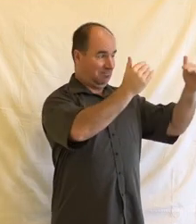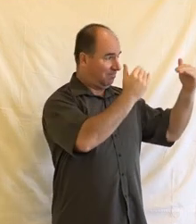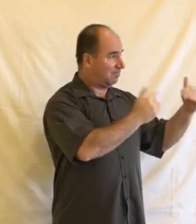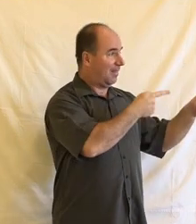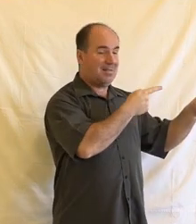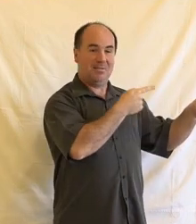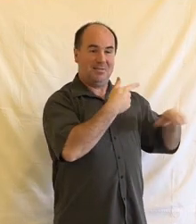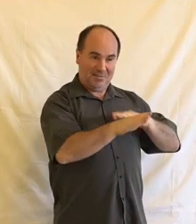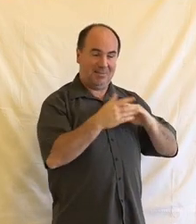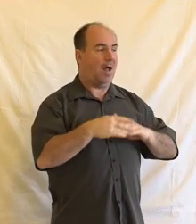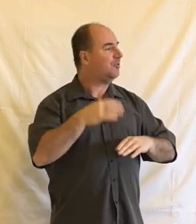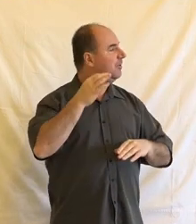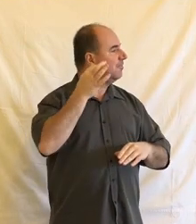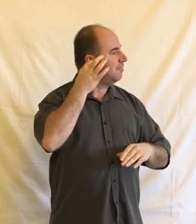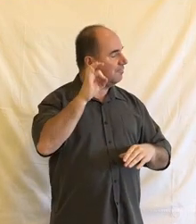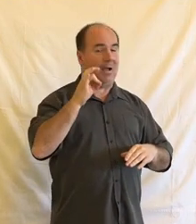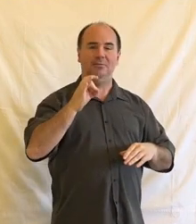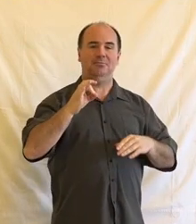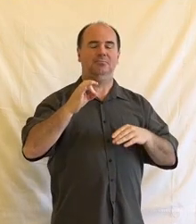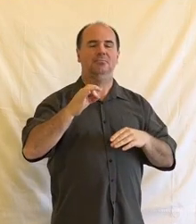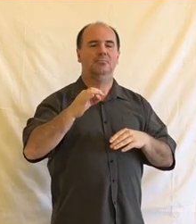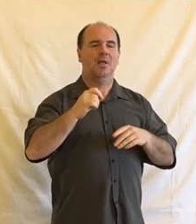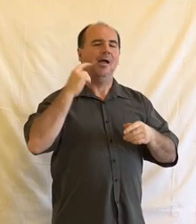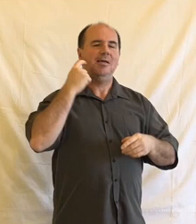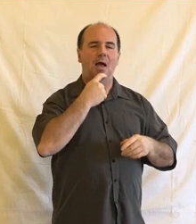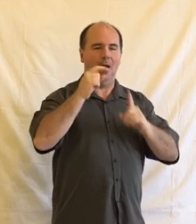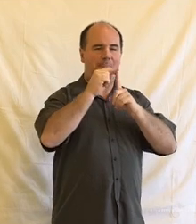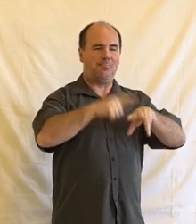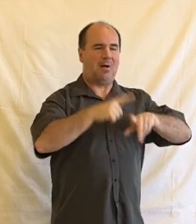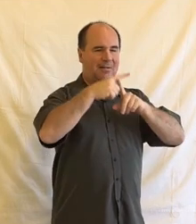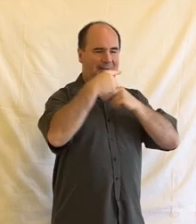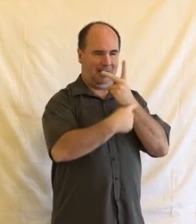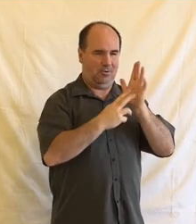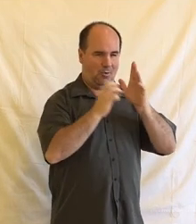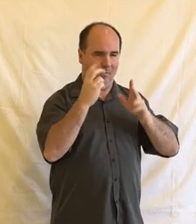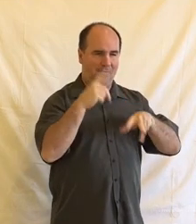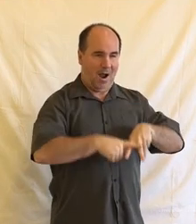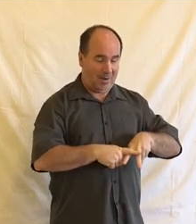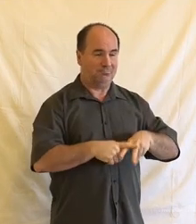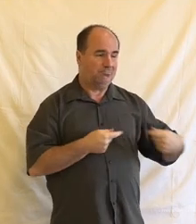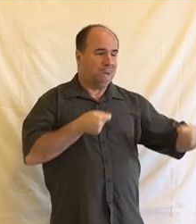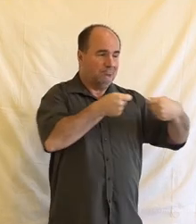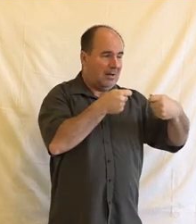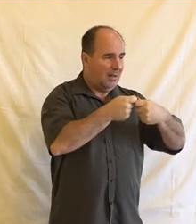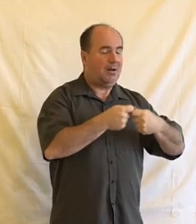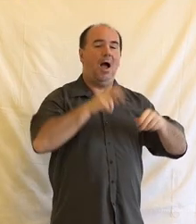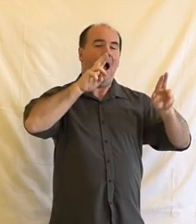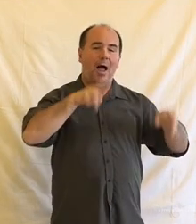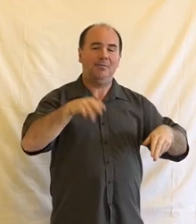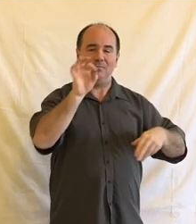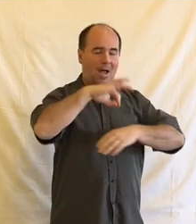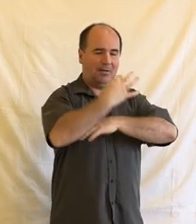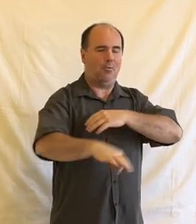řečnice, Jana Patinová, přichází z Praxe, je partnerkou advokátní kanceláře Peerstone a uznávaná jako